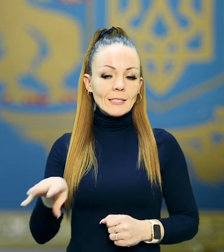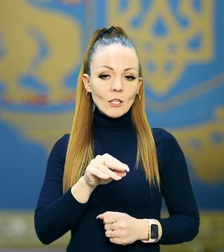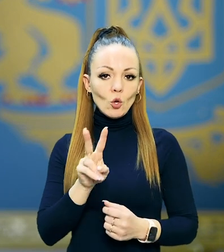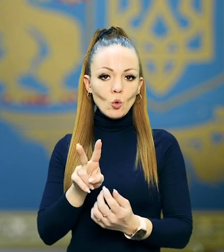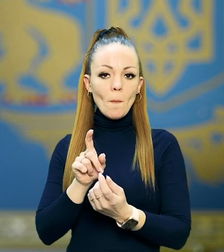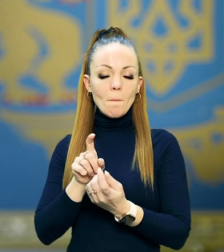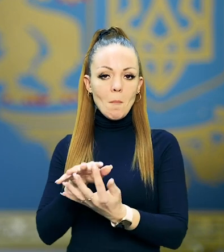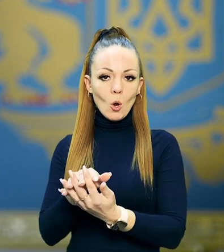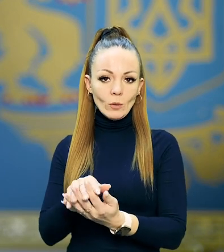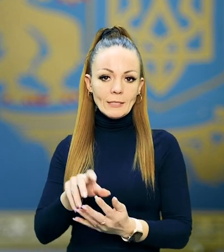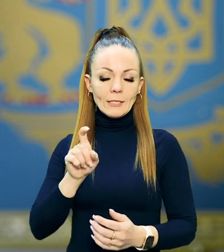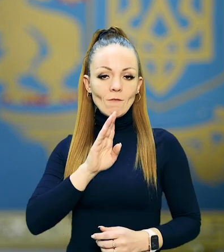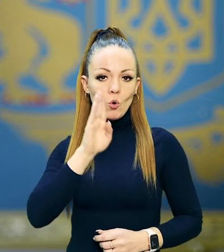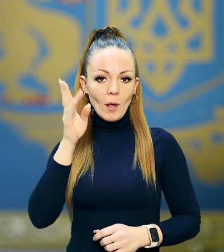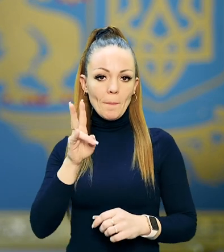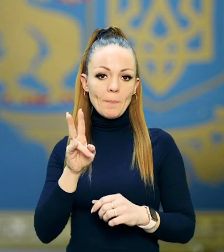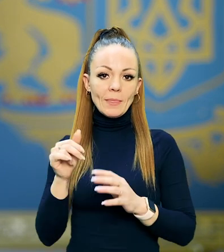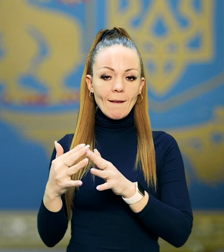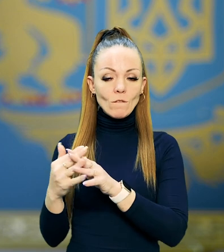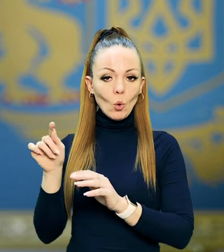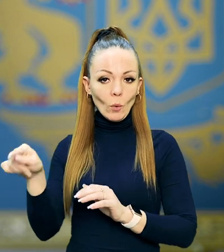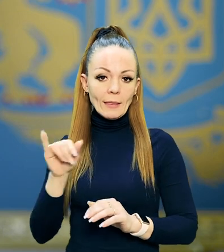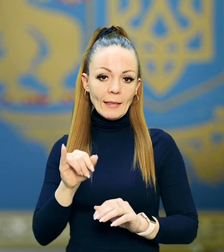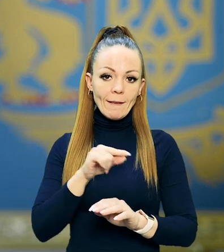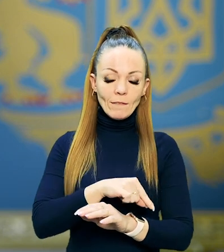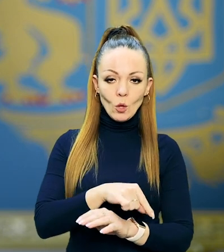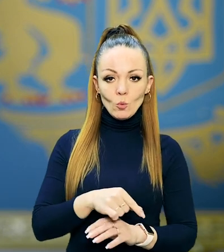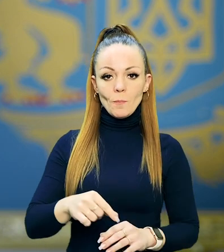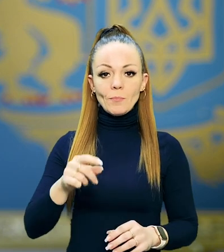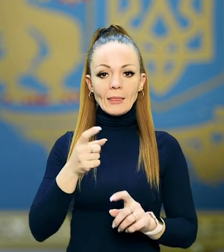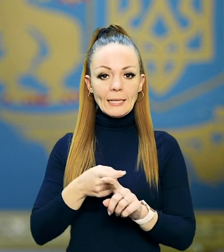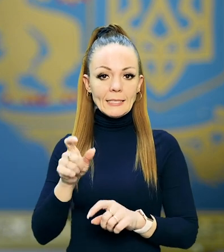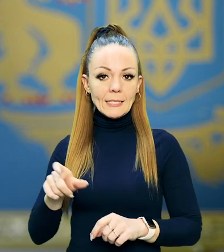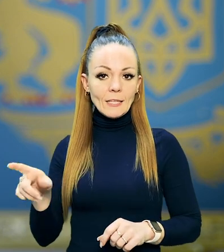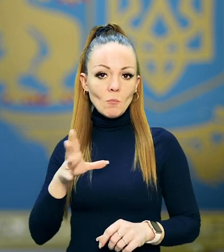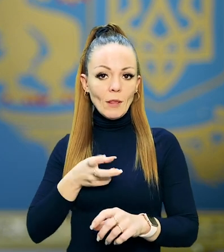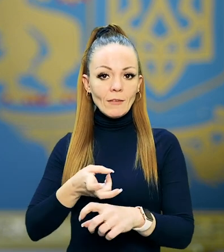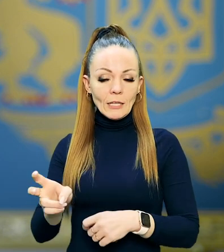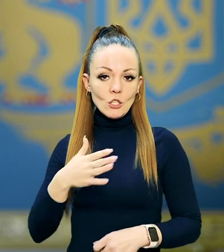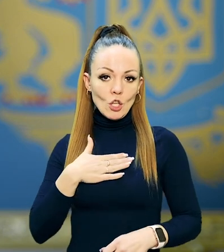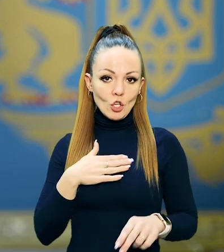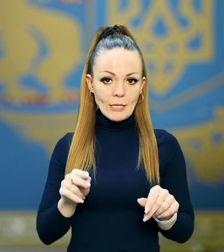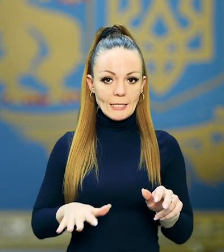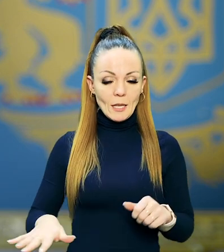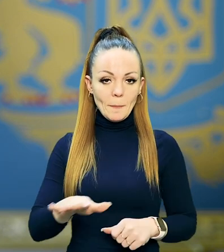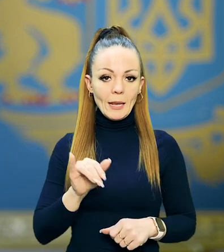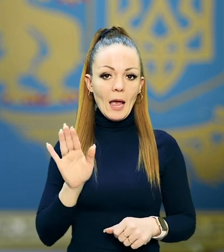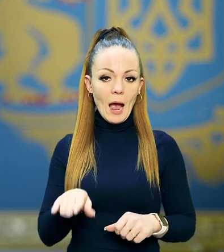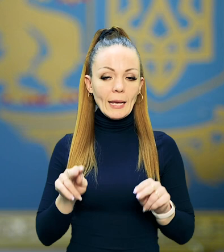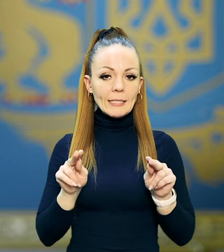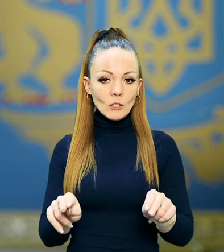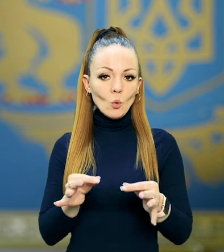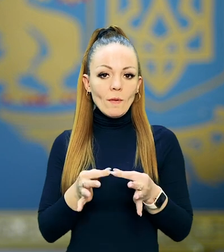хто боровся з ворогом на фронті і в тилу, нацистів було вигнано з нашої землі. І хай